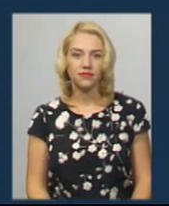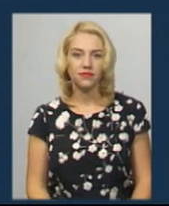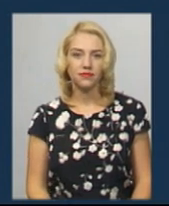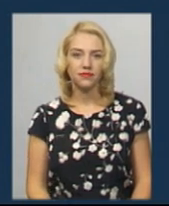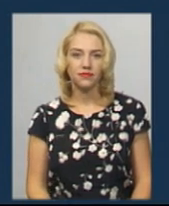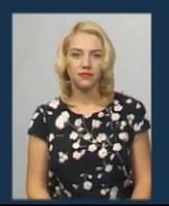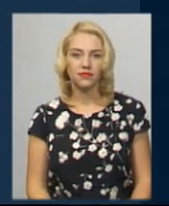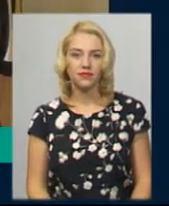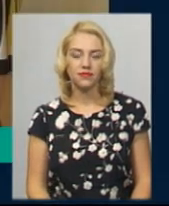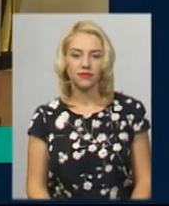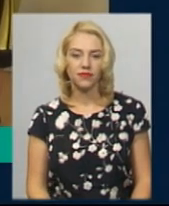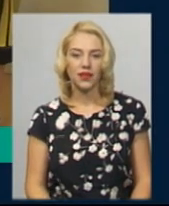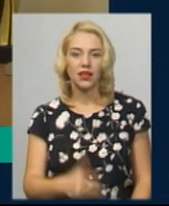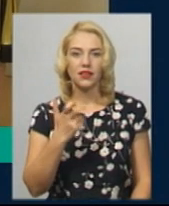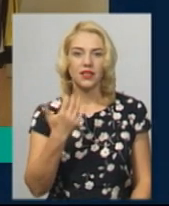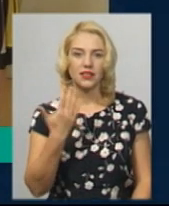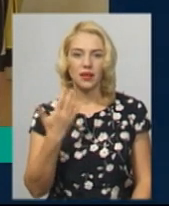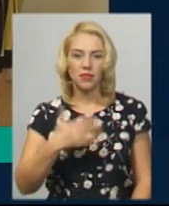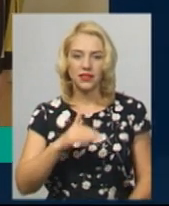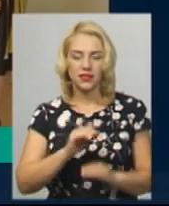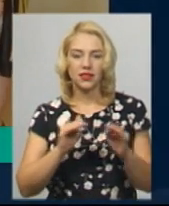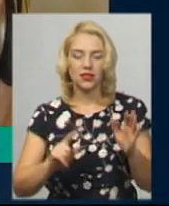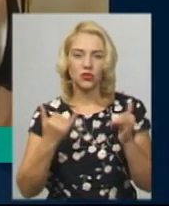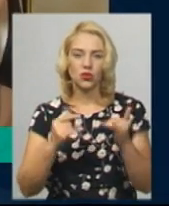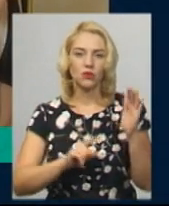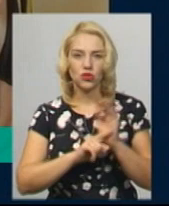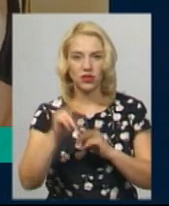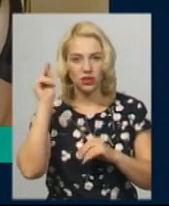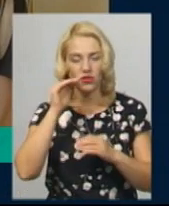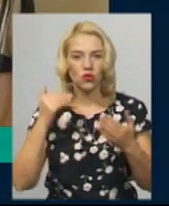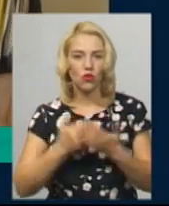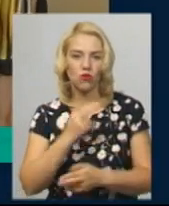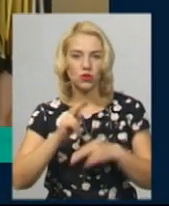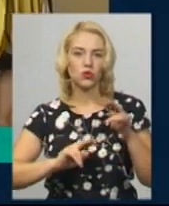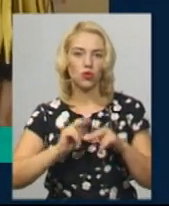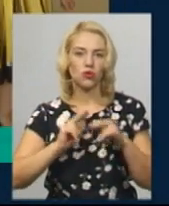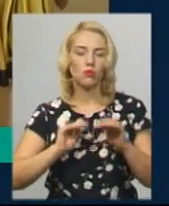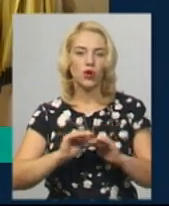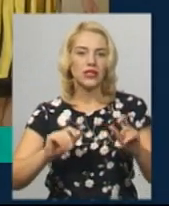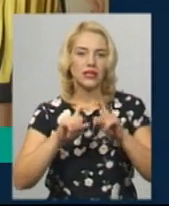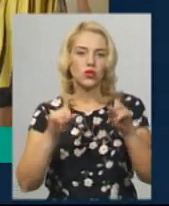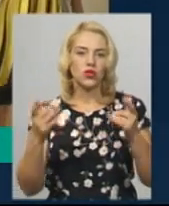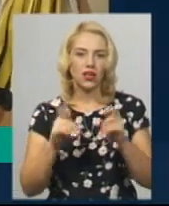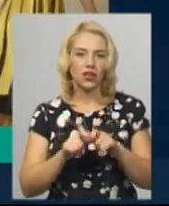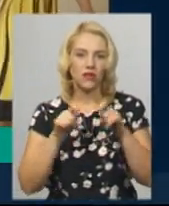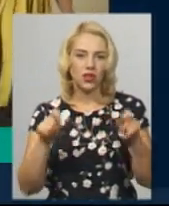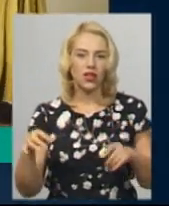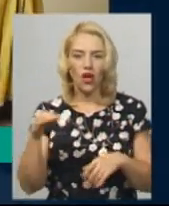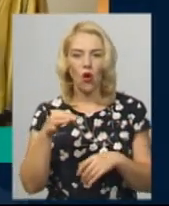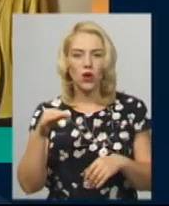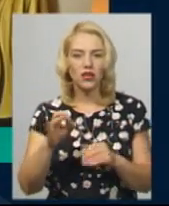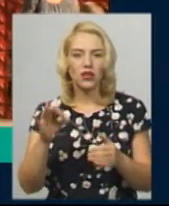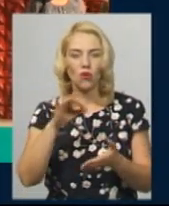Музика 350 дошкільнят сьогодні розпочали навчання у новозбудованому садочку, який відкрили у мікрорайоні Озерна